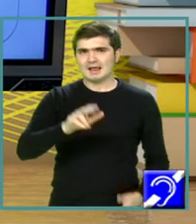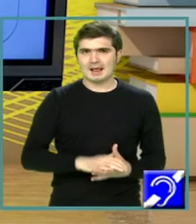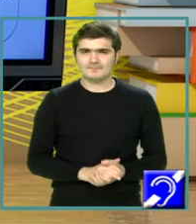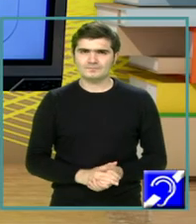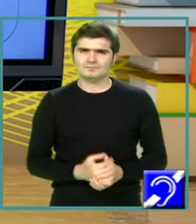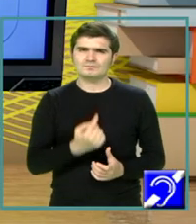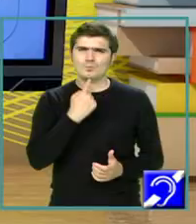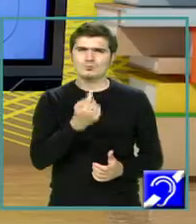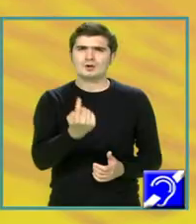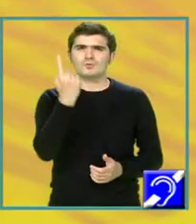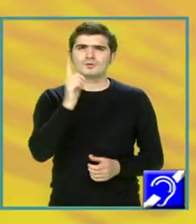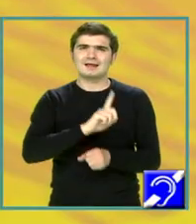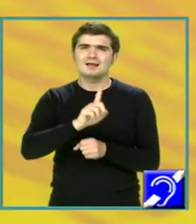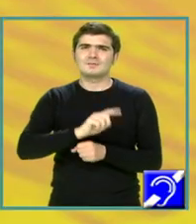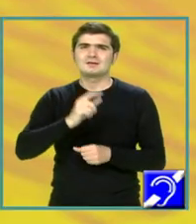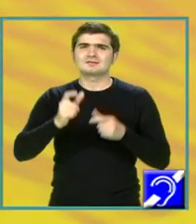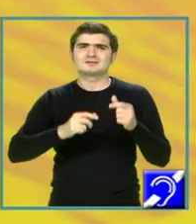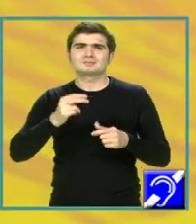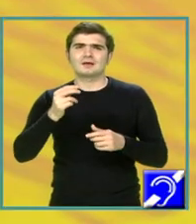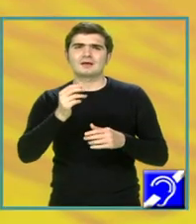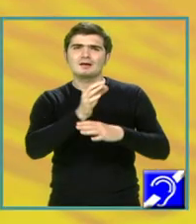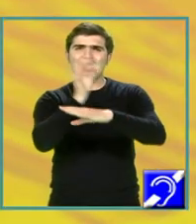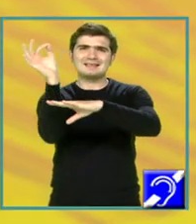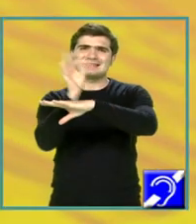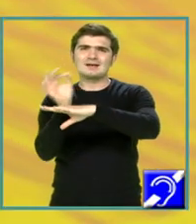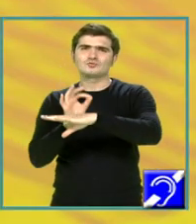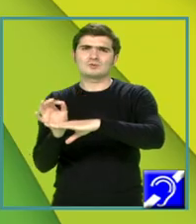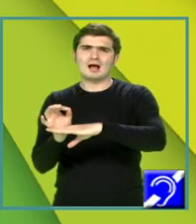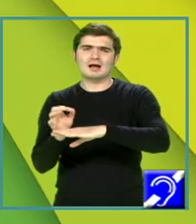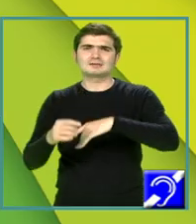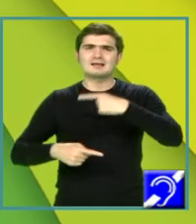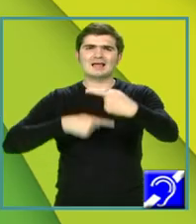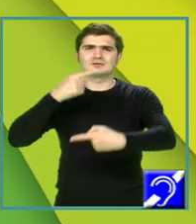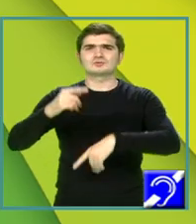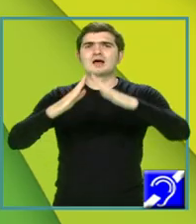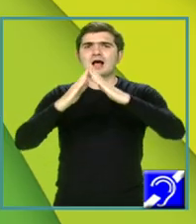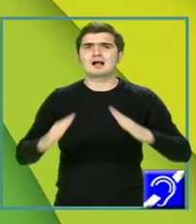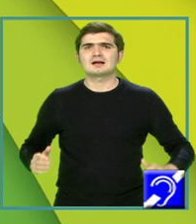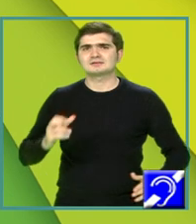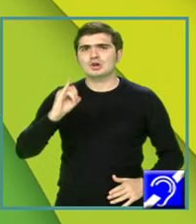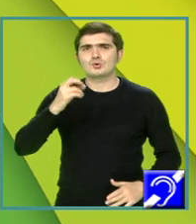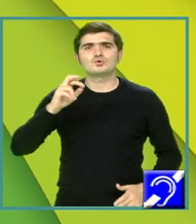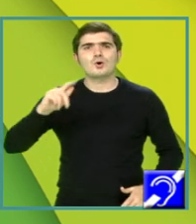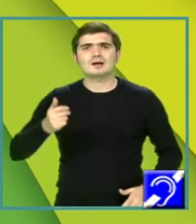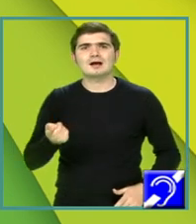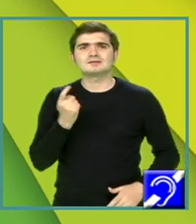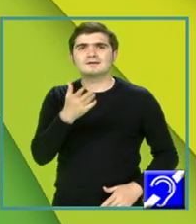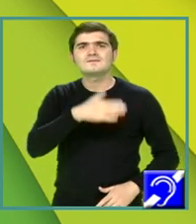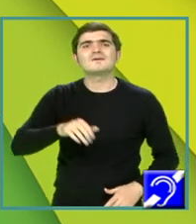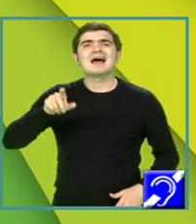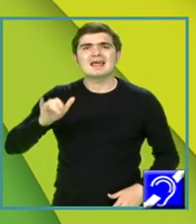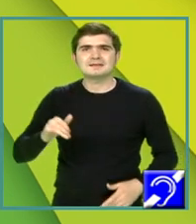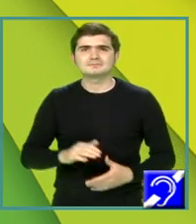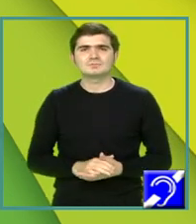Precizează un element arhitectural tradițional al casei lui Nicolae Iorga din Văleni, justificându-ți răspunsul cu o secvență semnificativă din